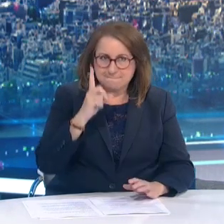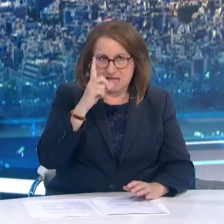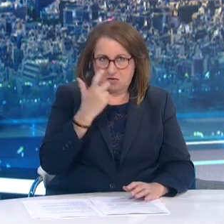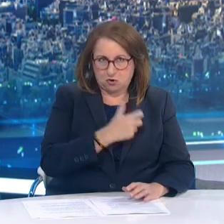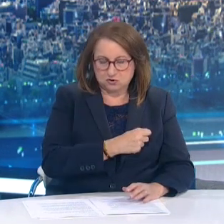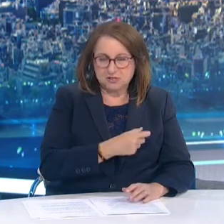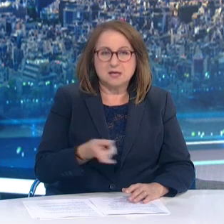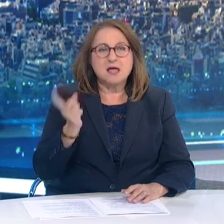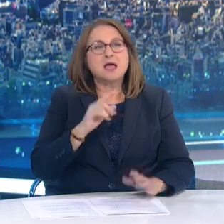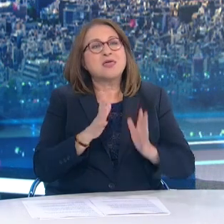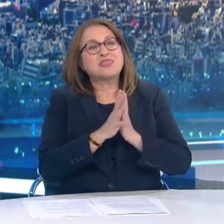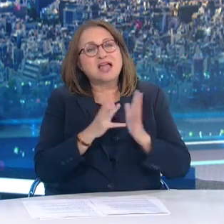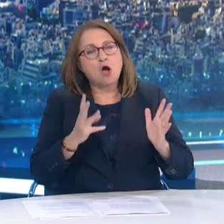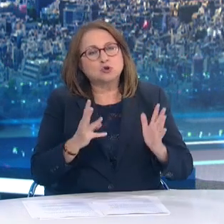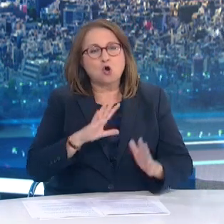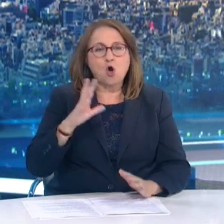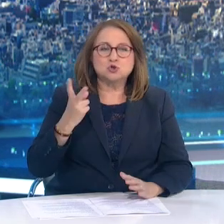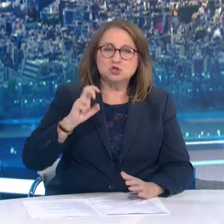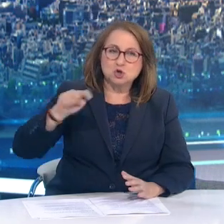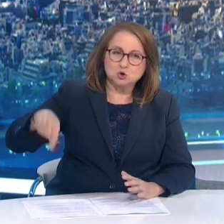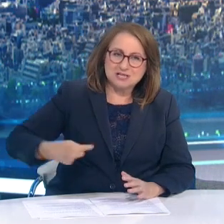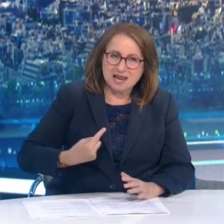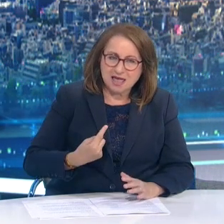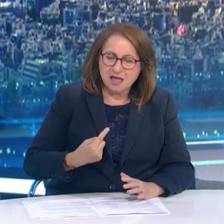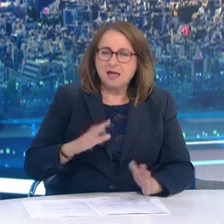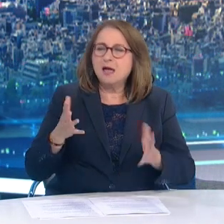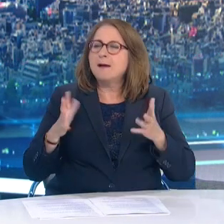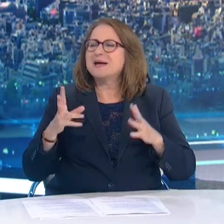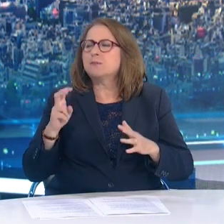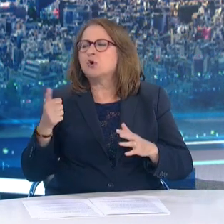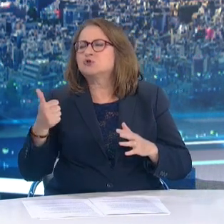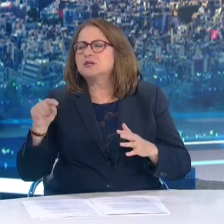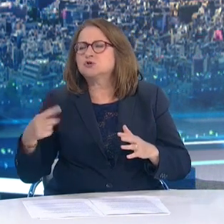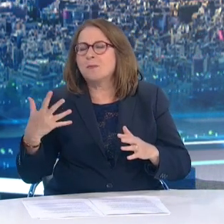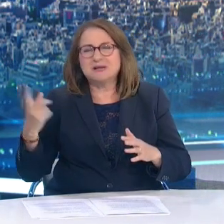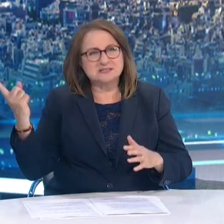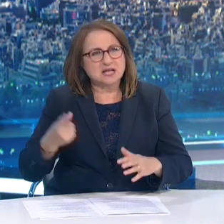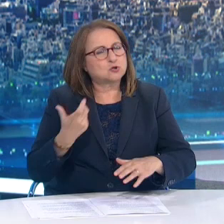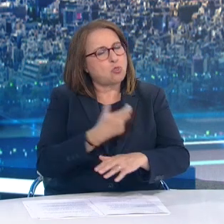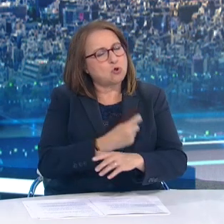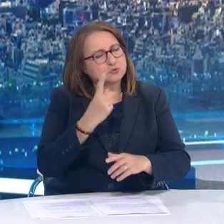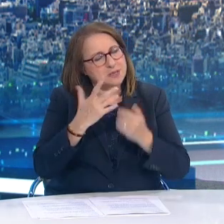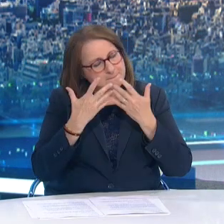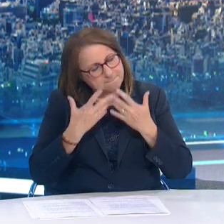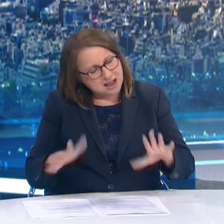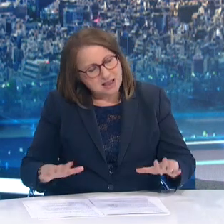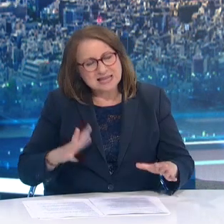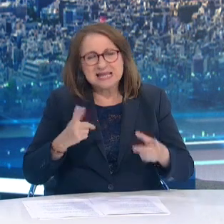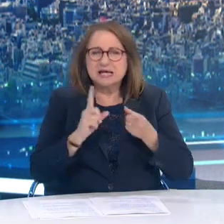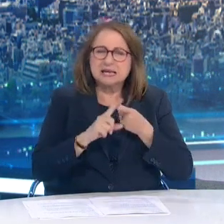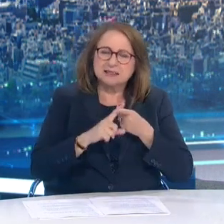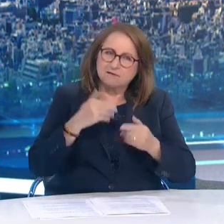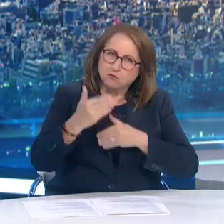18 με 29 ετών το 26,5% έχει κάνει μία δόση Ή έχει κλείσει το ραντεβού για τον εμβολιασμό